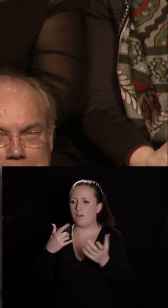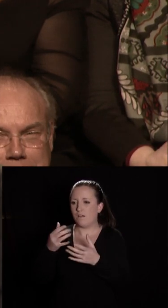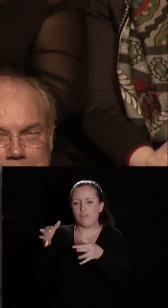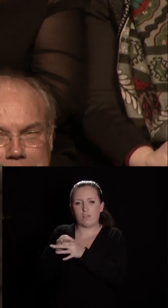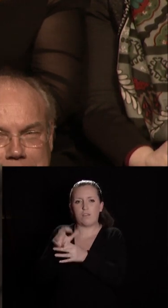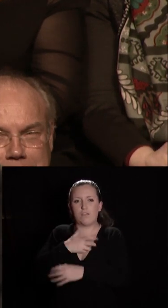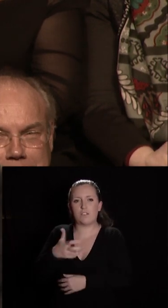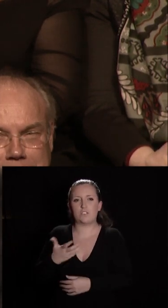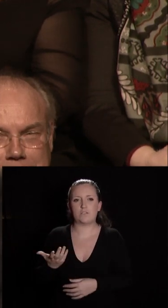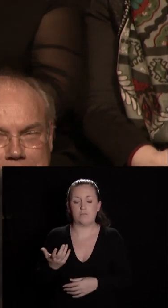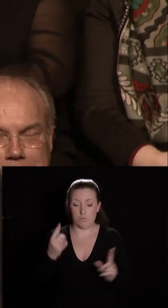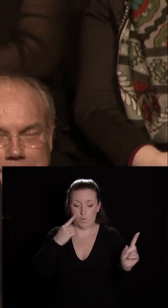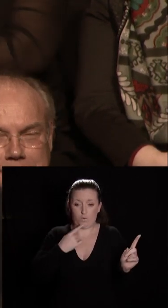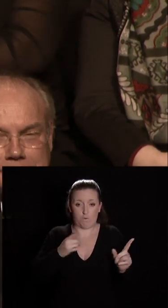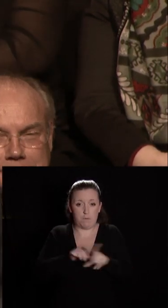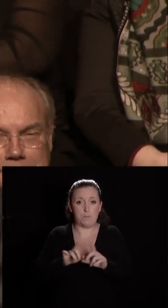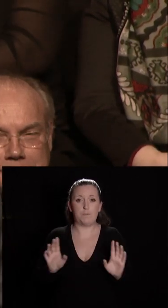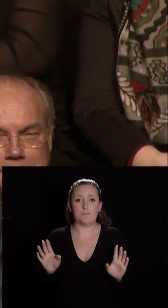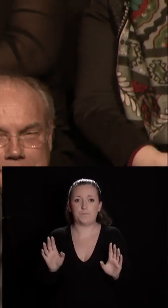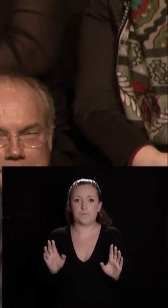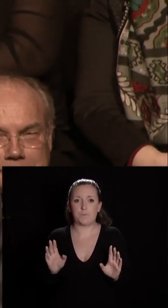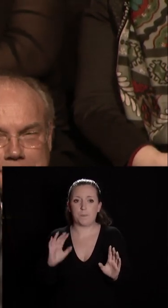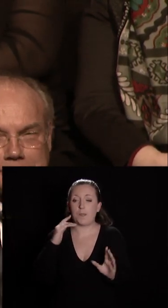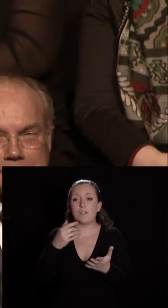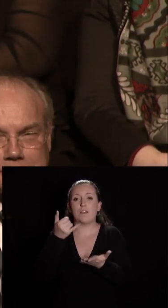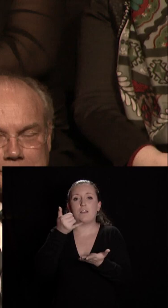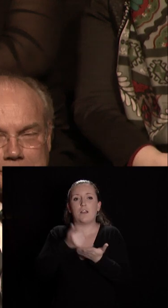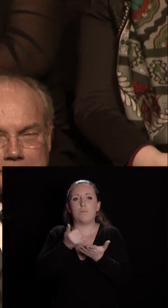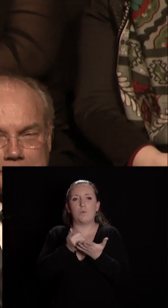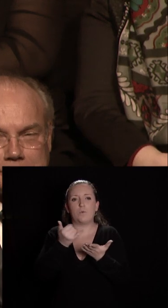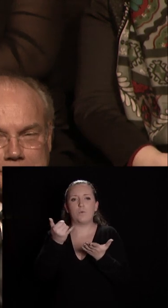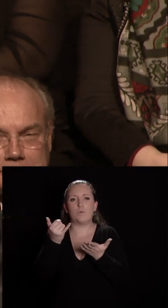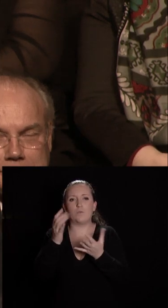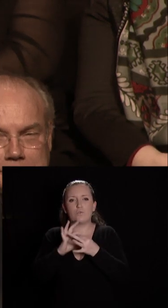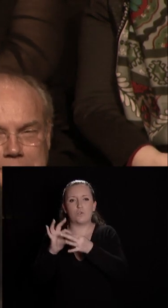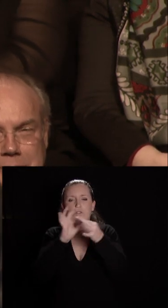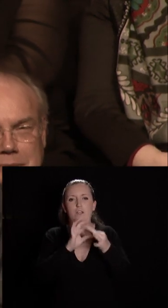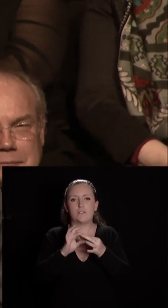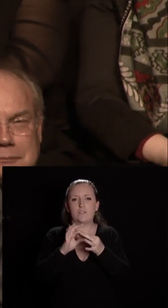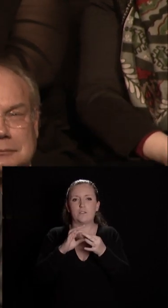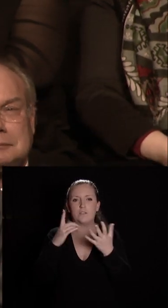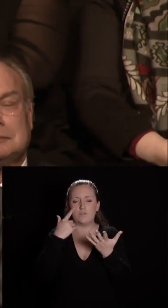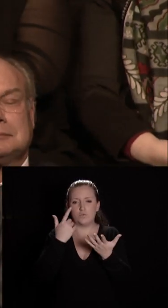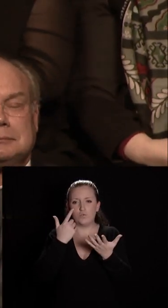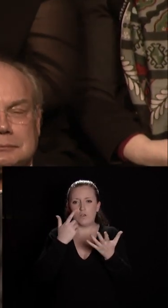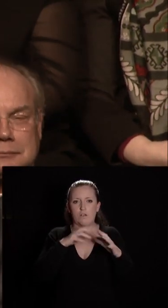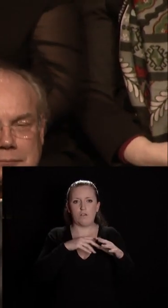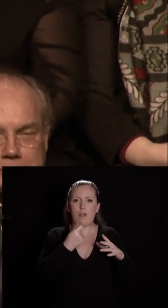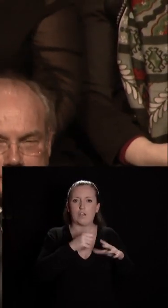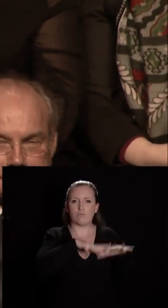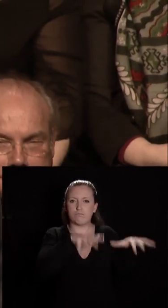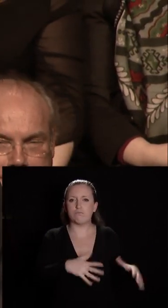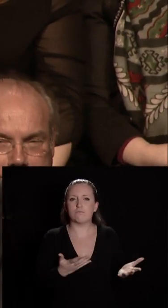c'est ce que je crois et l'impôt de solidarité sur la fortune c'est un symbole de cette égalité qui